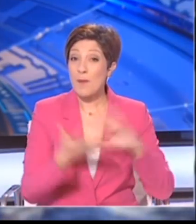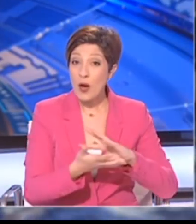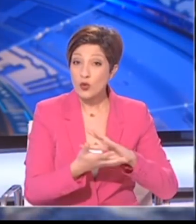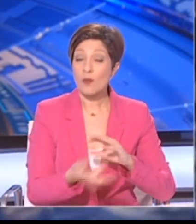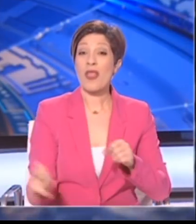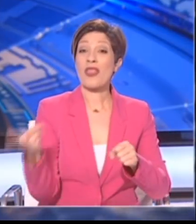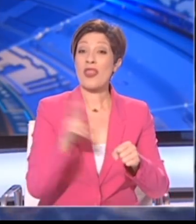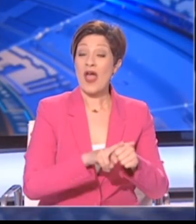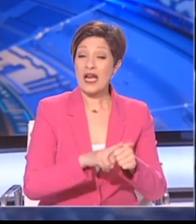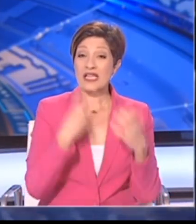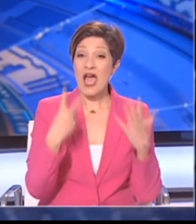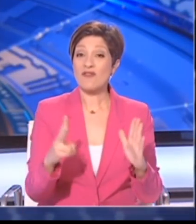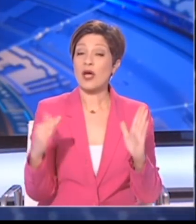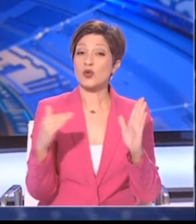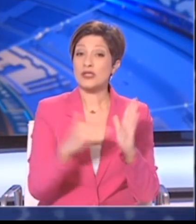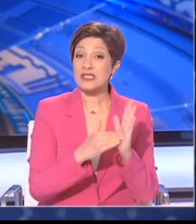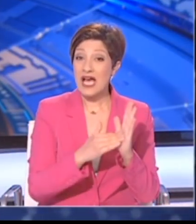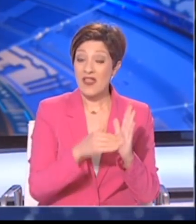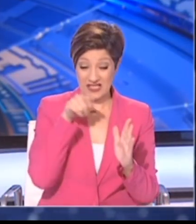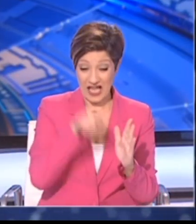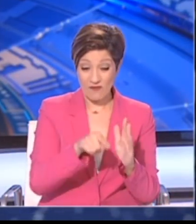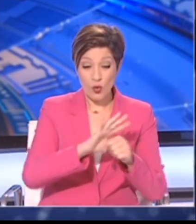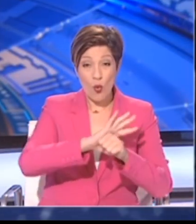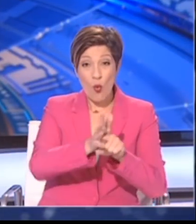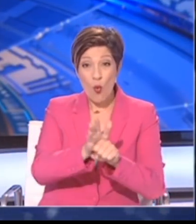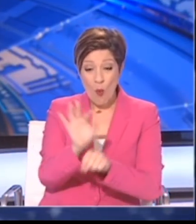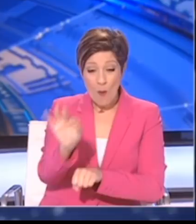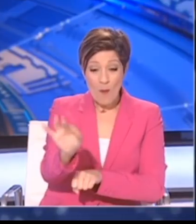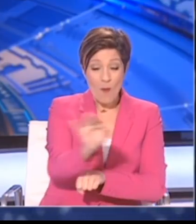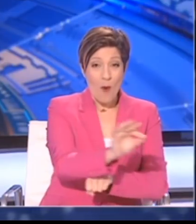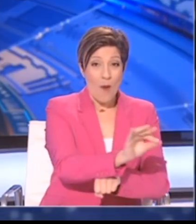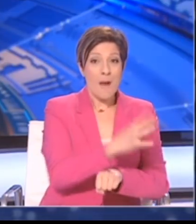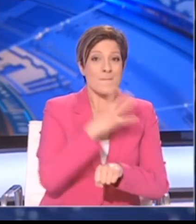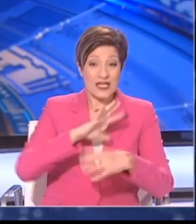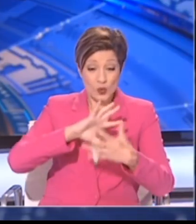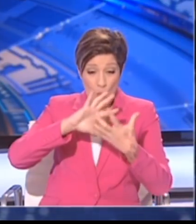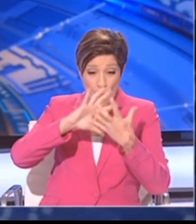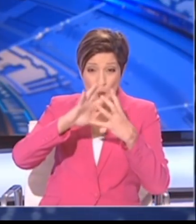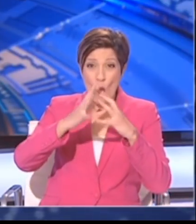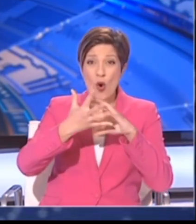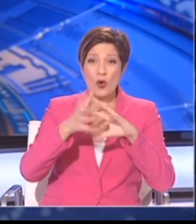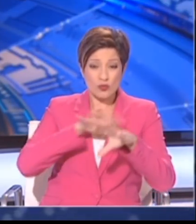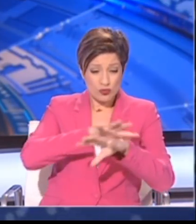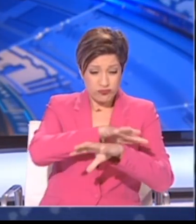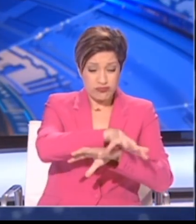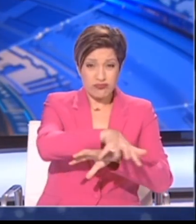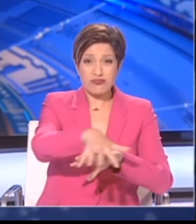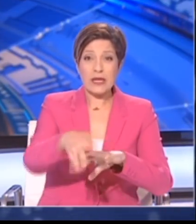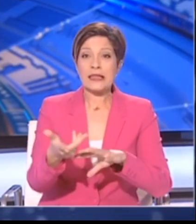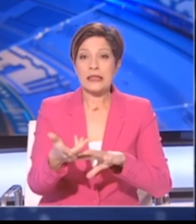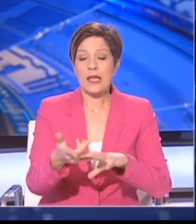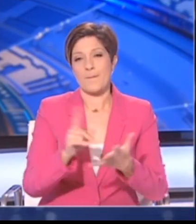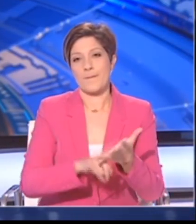θάνατη της 700.000, η πανδημία δημιουργεί πιεστικές συνθήκες για έγκαιρη